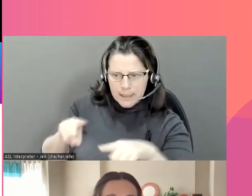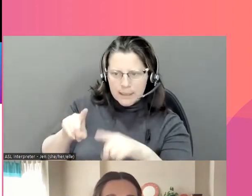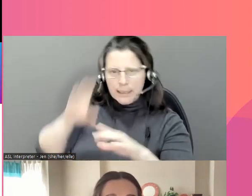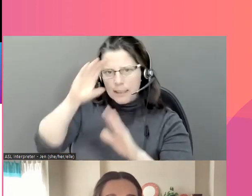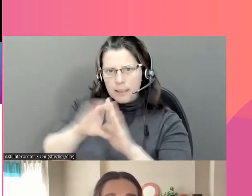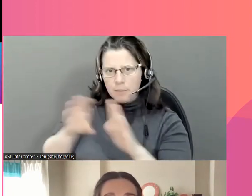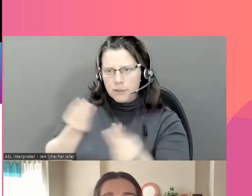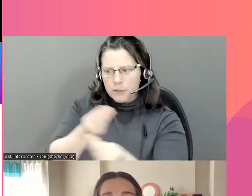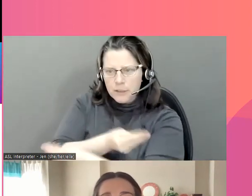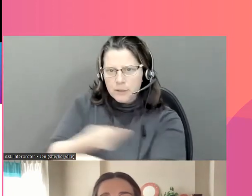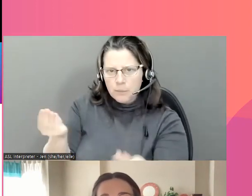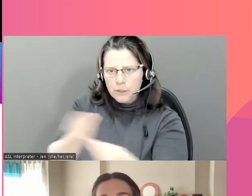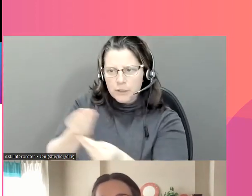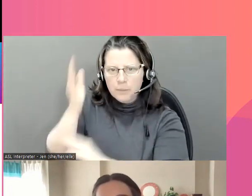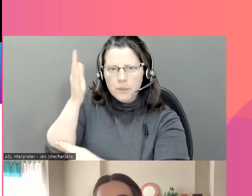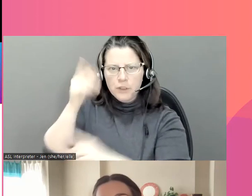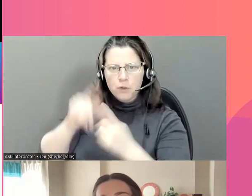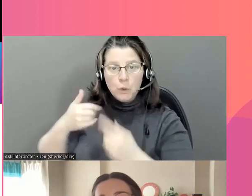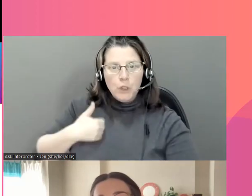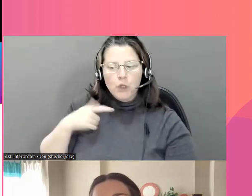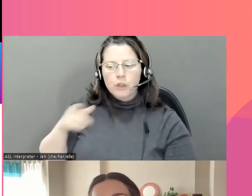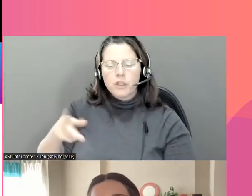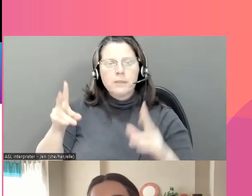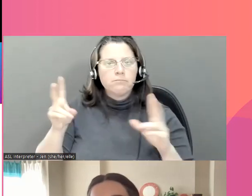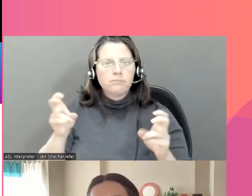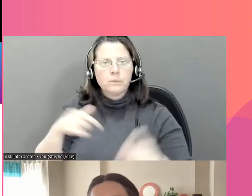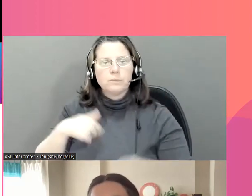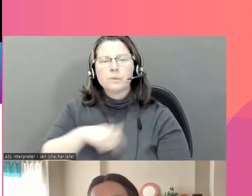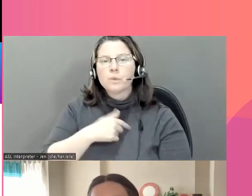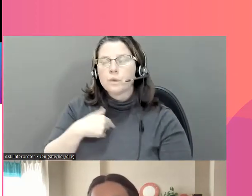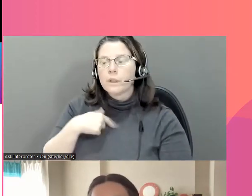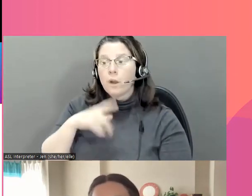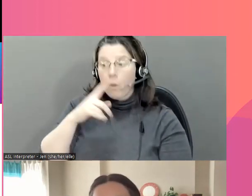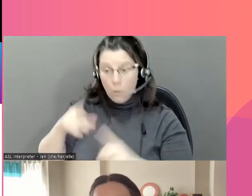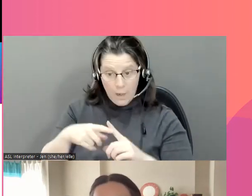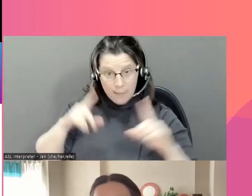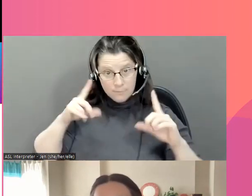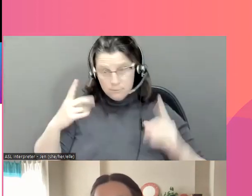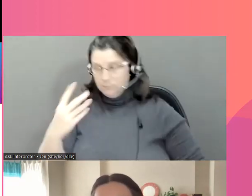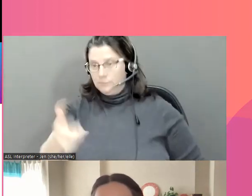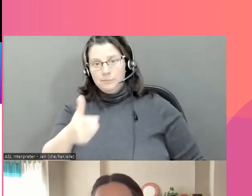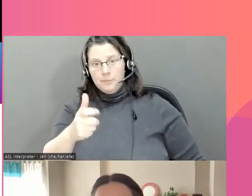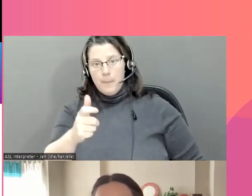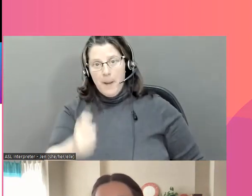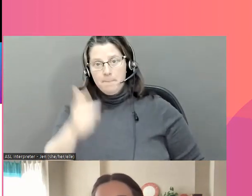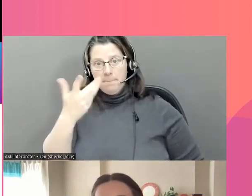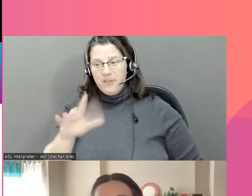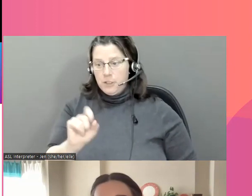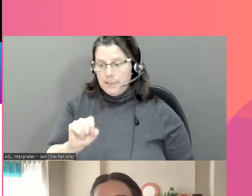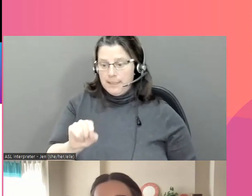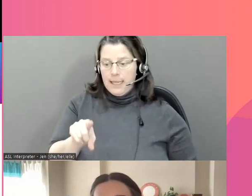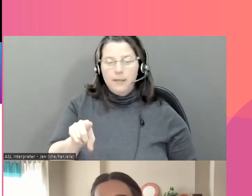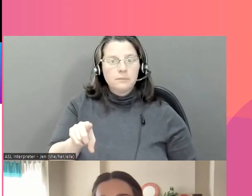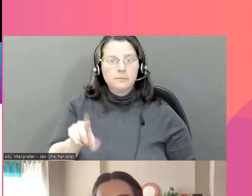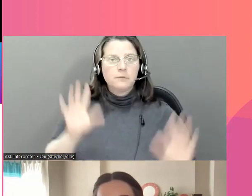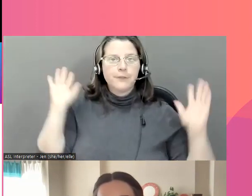la façon dont ils vont aborder cette question, cette agente a dit, lorsque vous prenez une